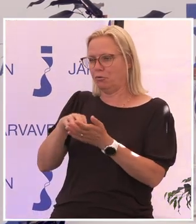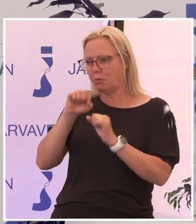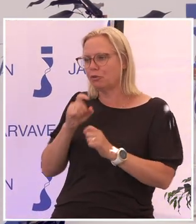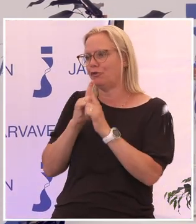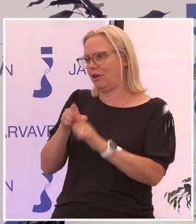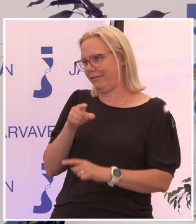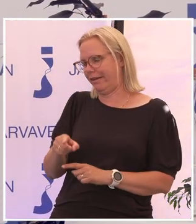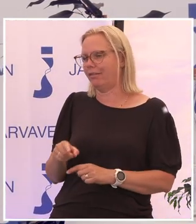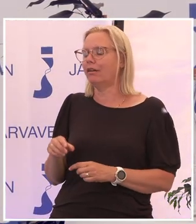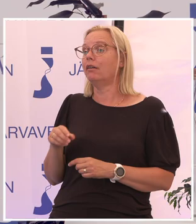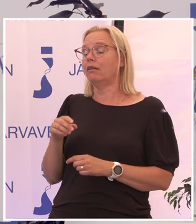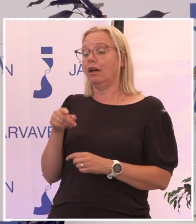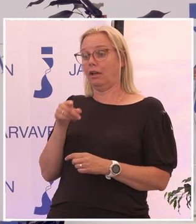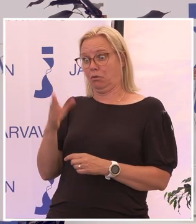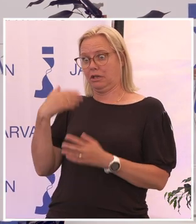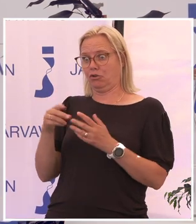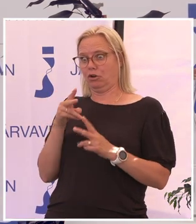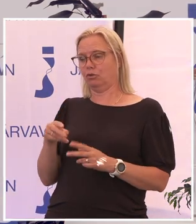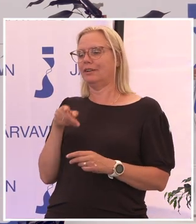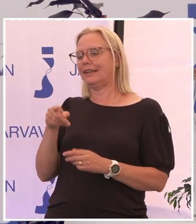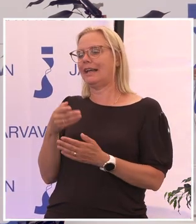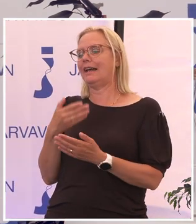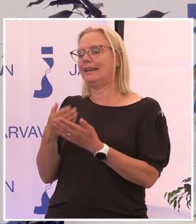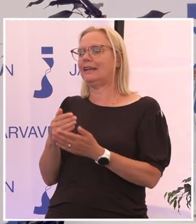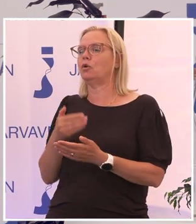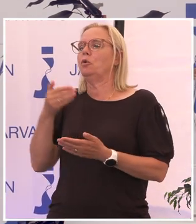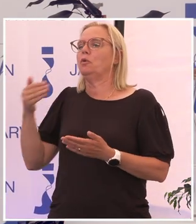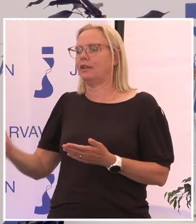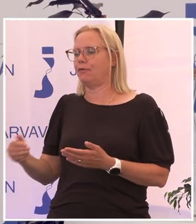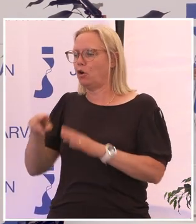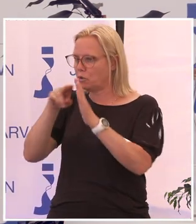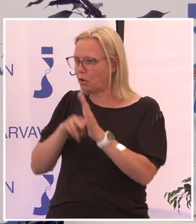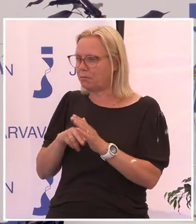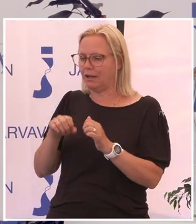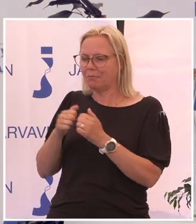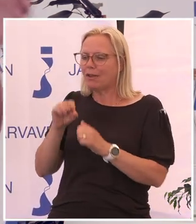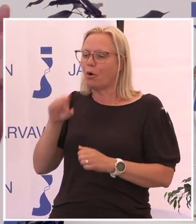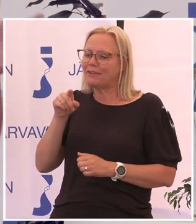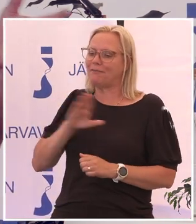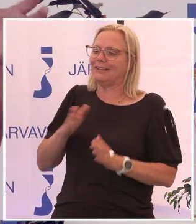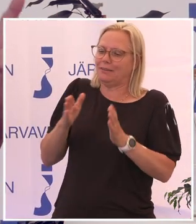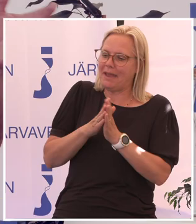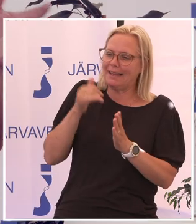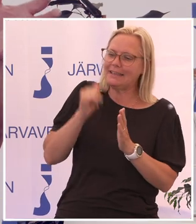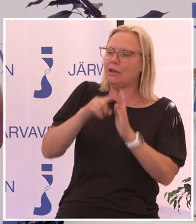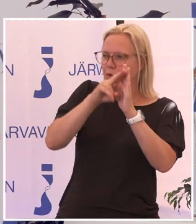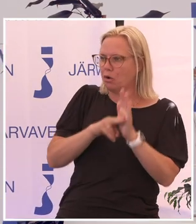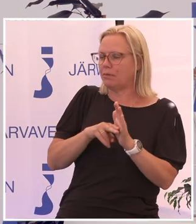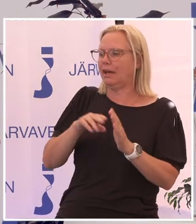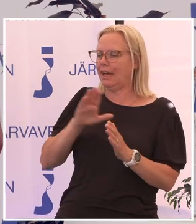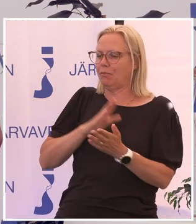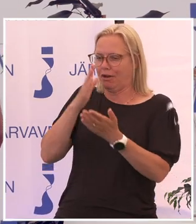Att de kan göra så här är att den där ligger utanför normen. Så om det låg i normen att man har rätt till att ha de här